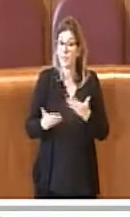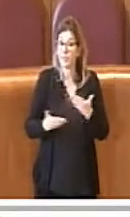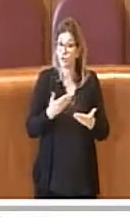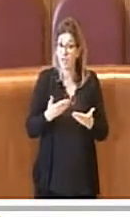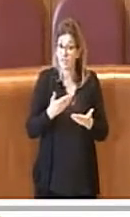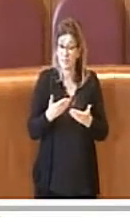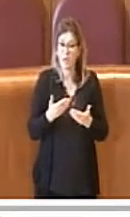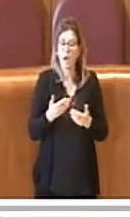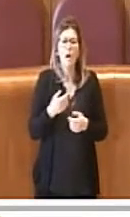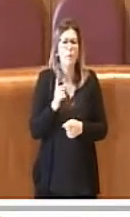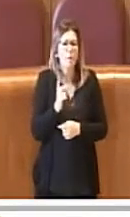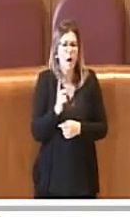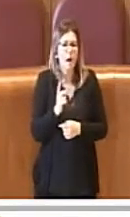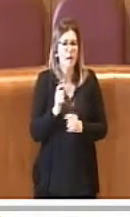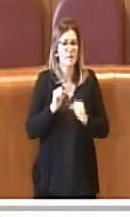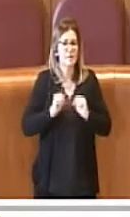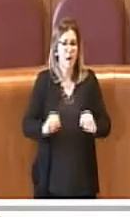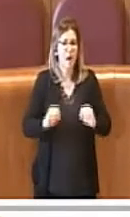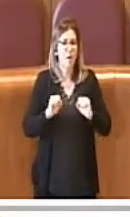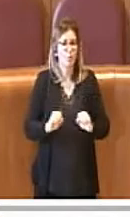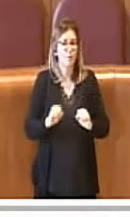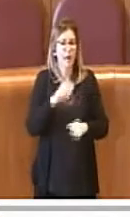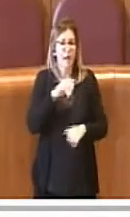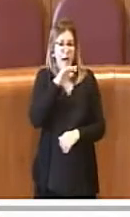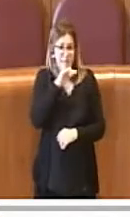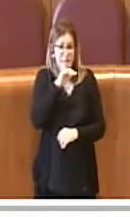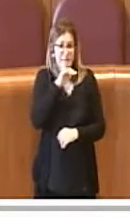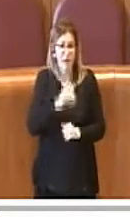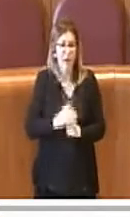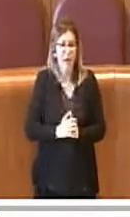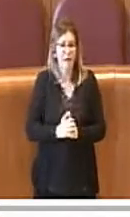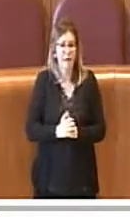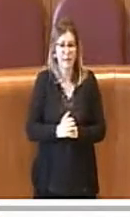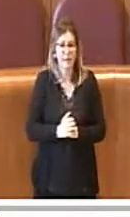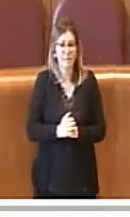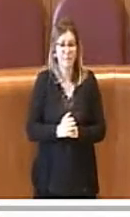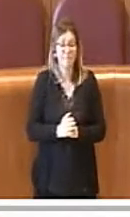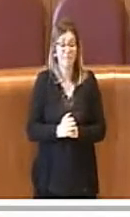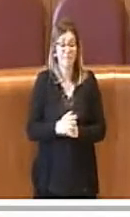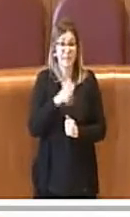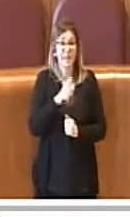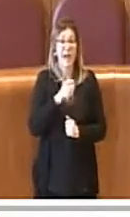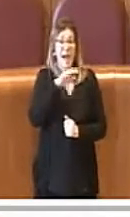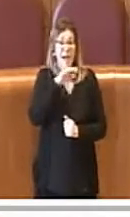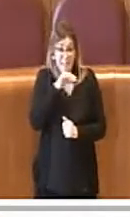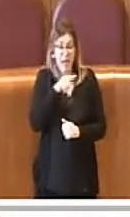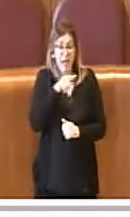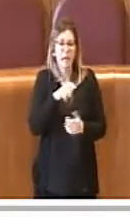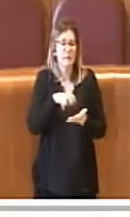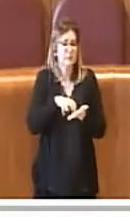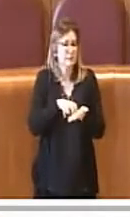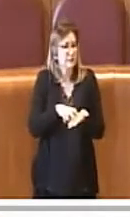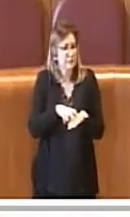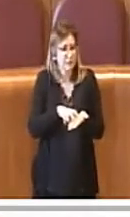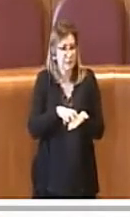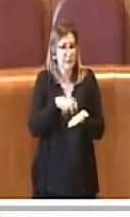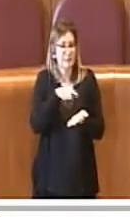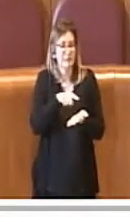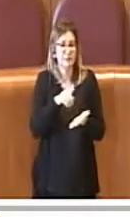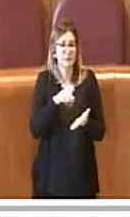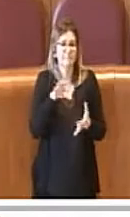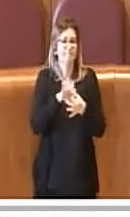degli anziani, soggetti appunto poi particolarmente fragili e sensibili all'emergenza Covid.